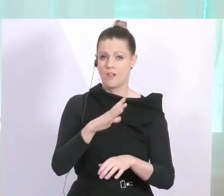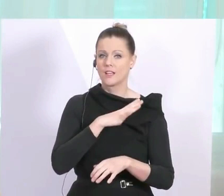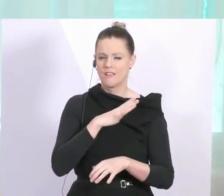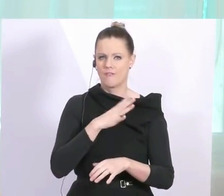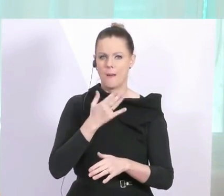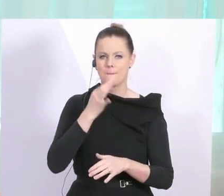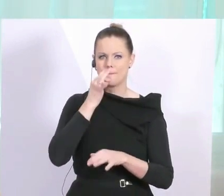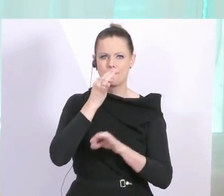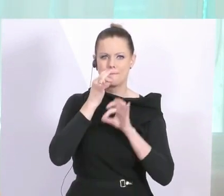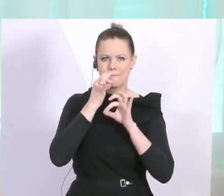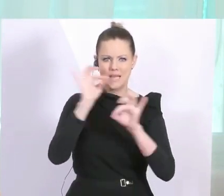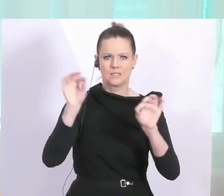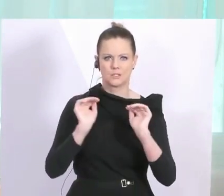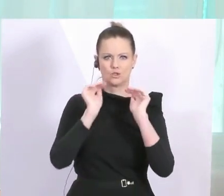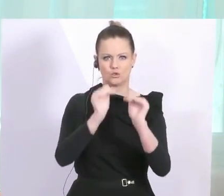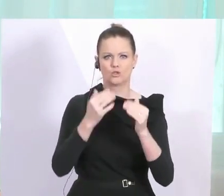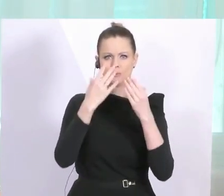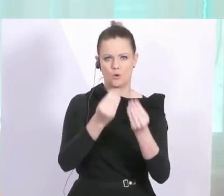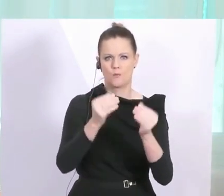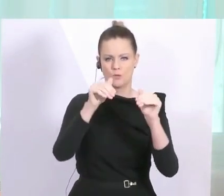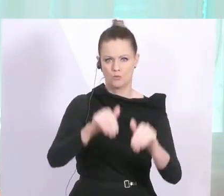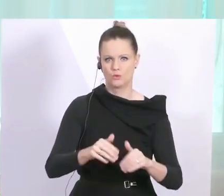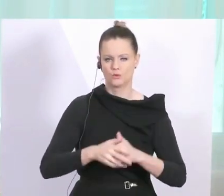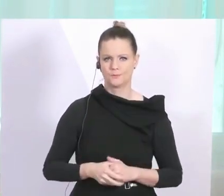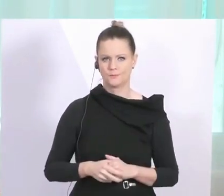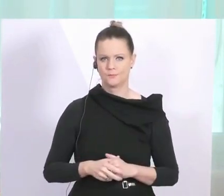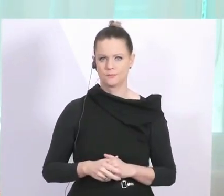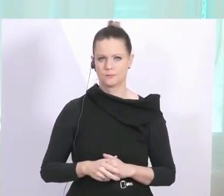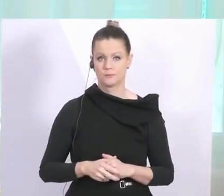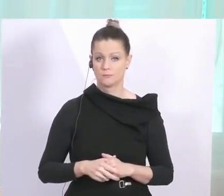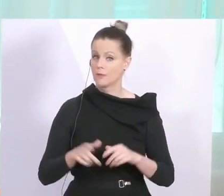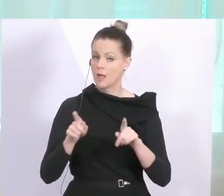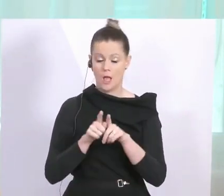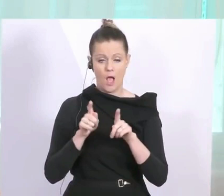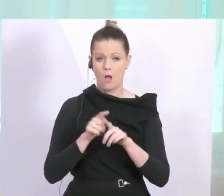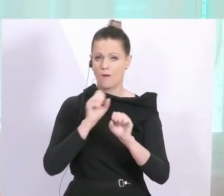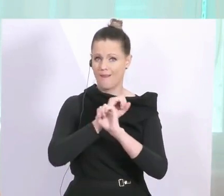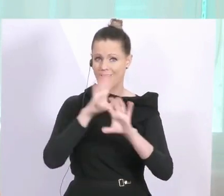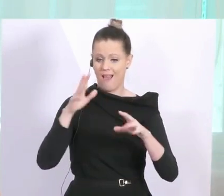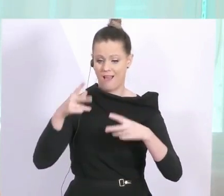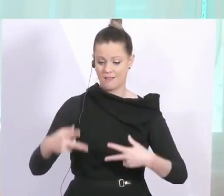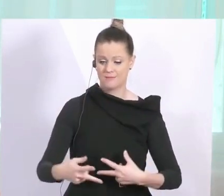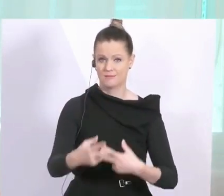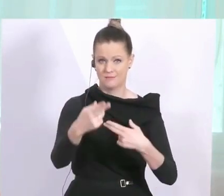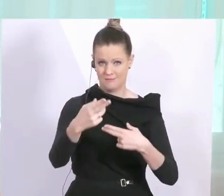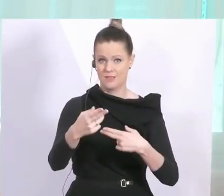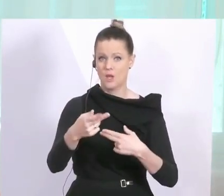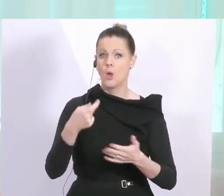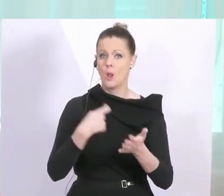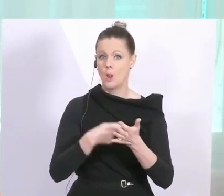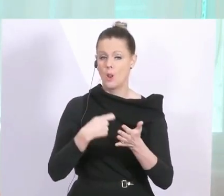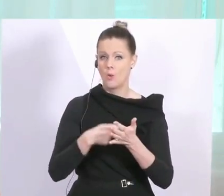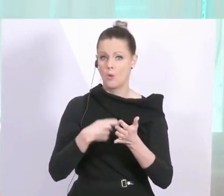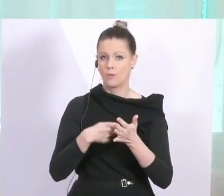Wir werden als Bundesregierung für diesen Zeithorizont Lohnkosten refundieren, für diesen Zeithorizont, der